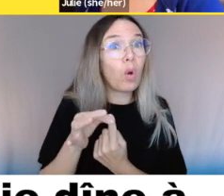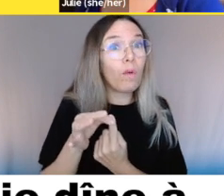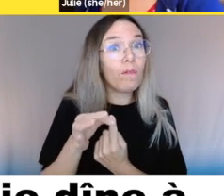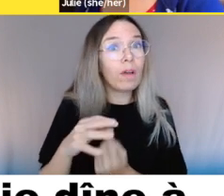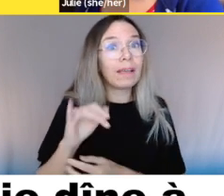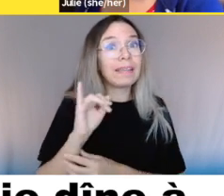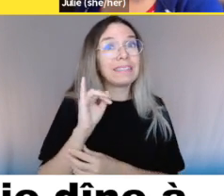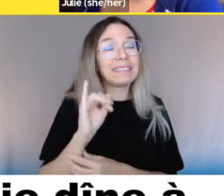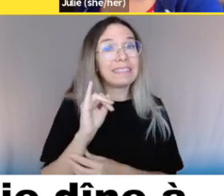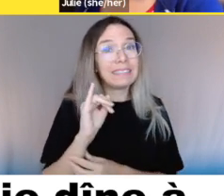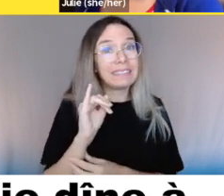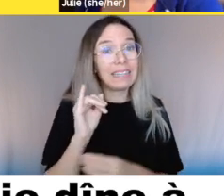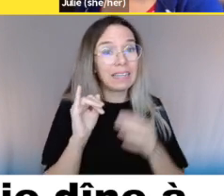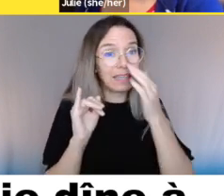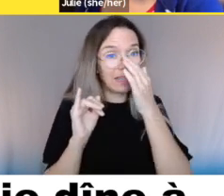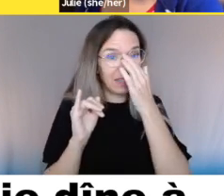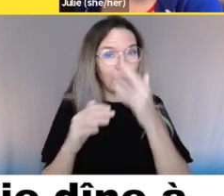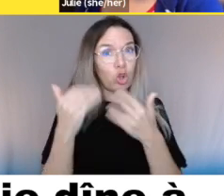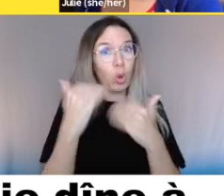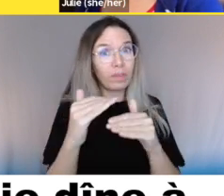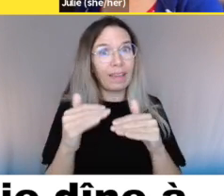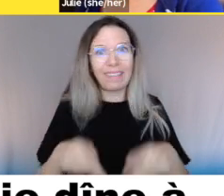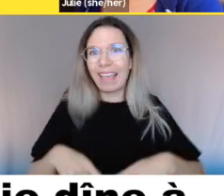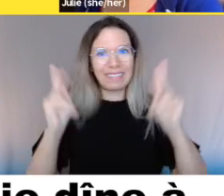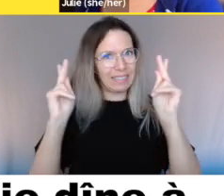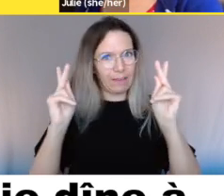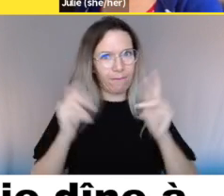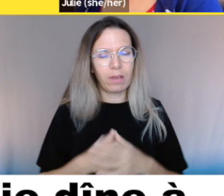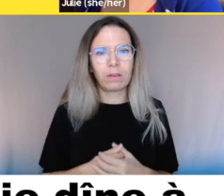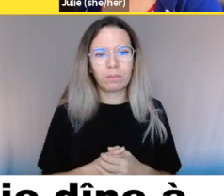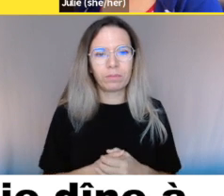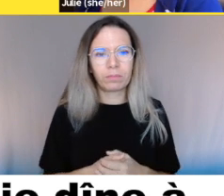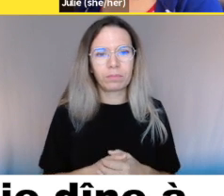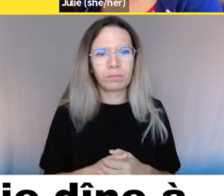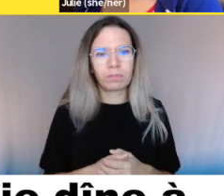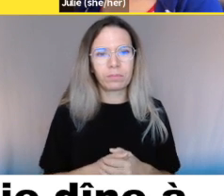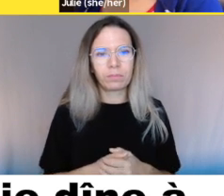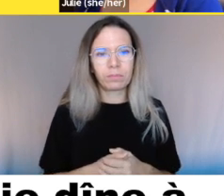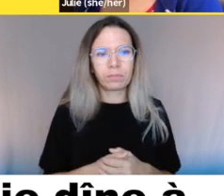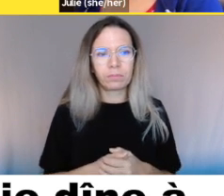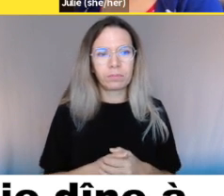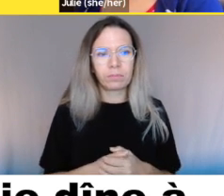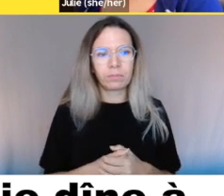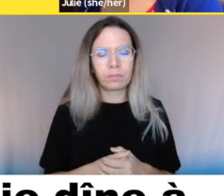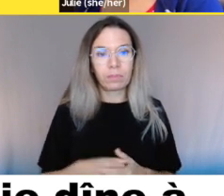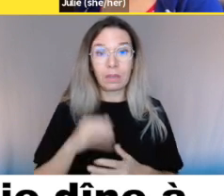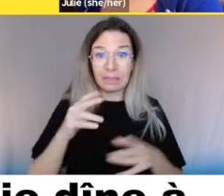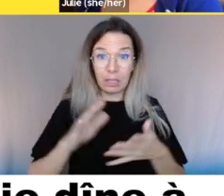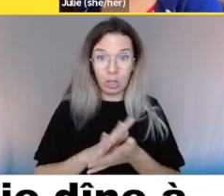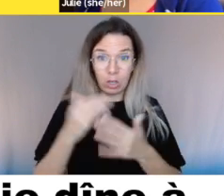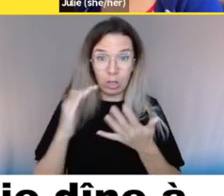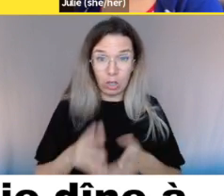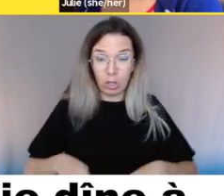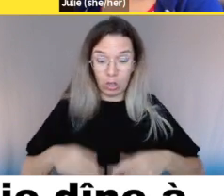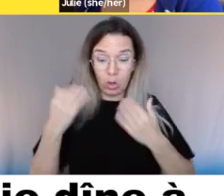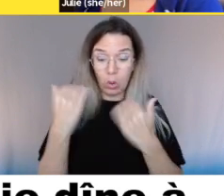'obstacle indiscriminable doit être éliminé sauf s'il existe un motif justifiable de le maintenir lequel